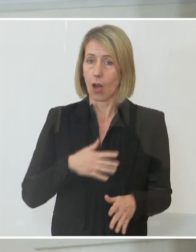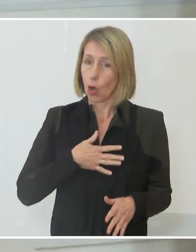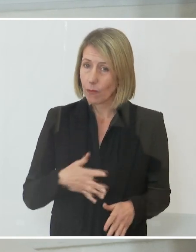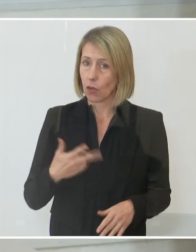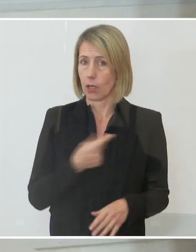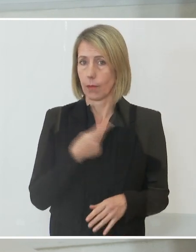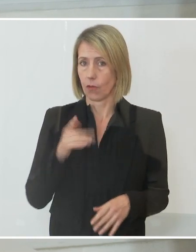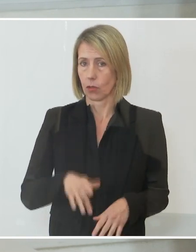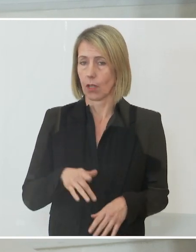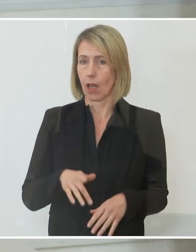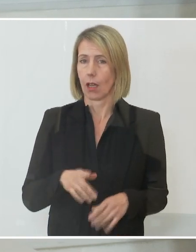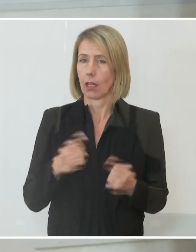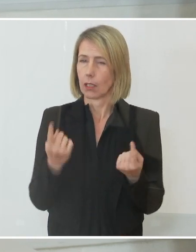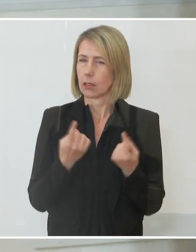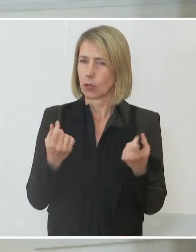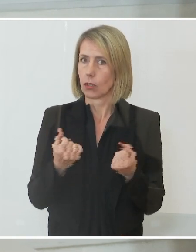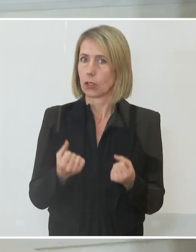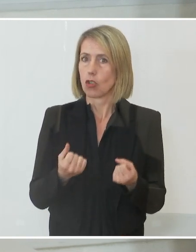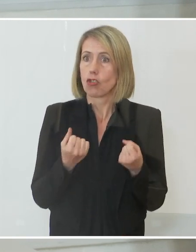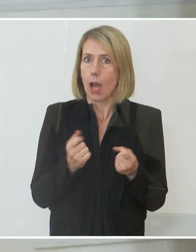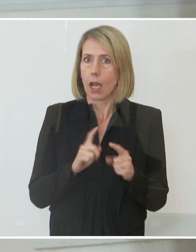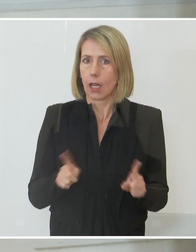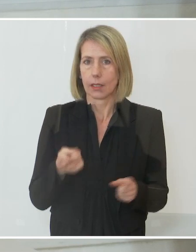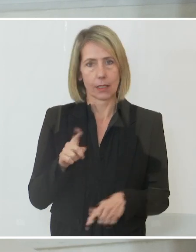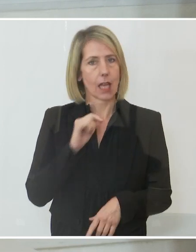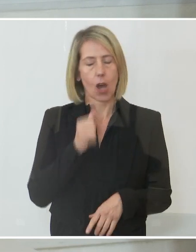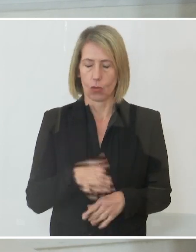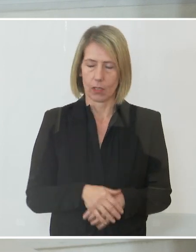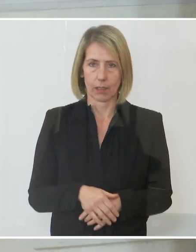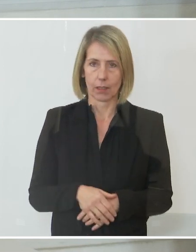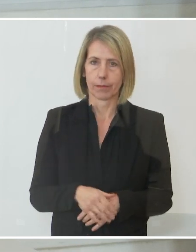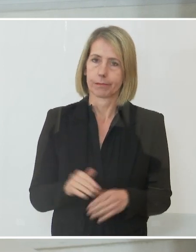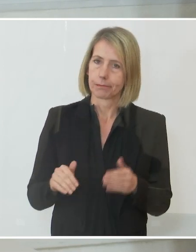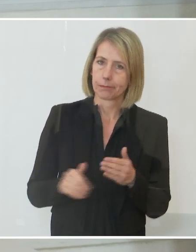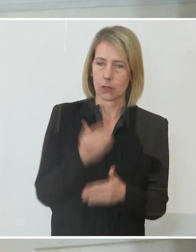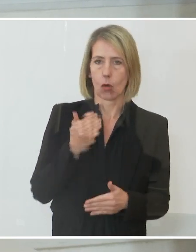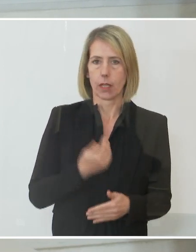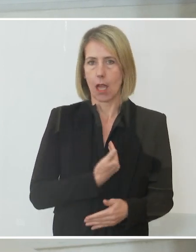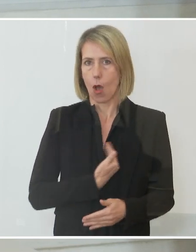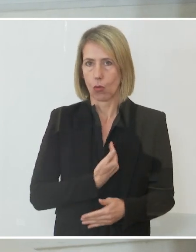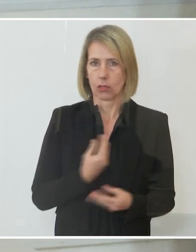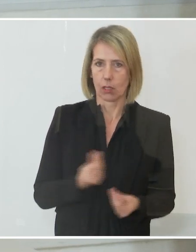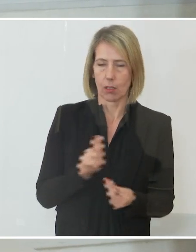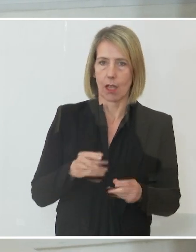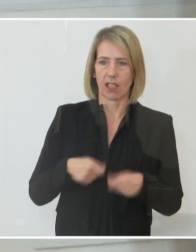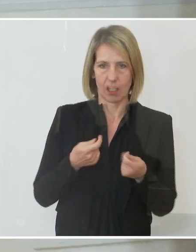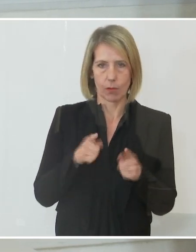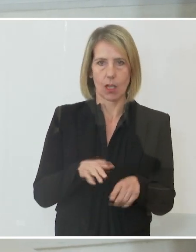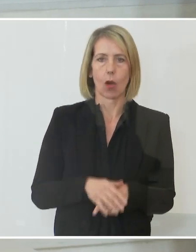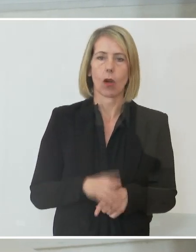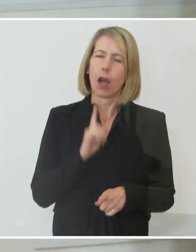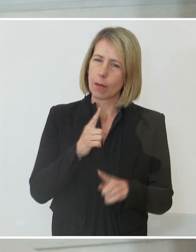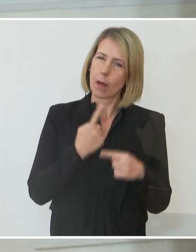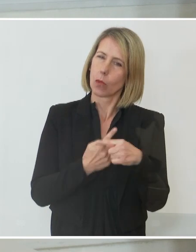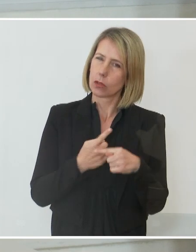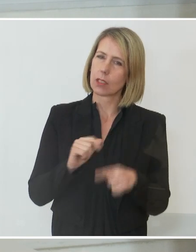auch nicht ganz anders, denn es gibt neue Unsicherheiten. Aber lassen Sie mich ein paar positive Worte vorab sagen.